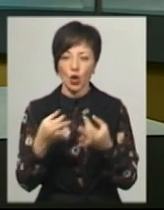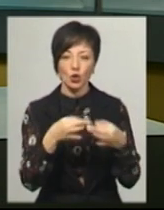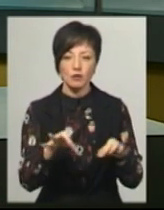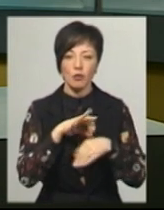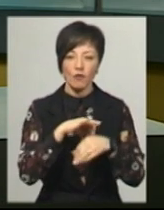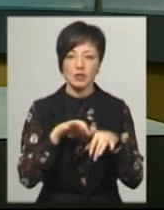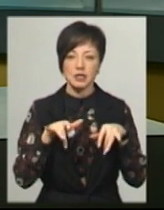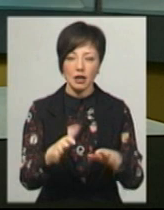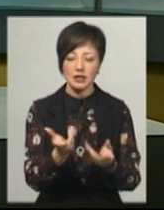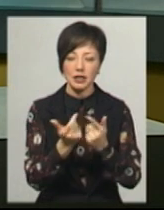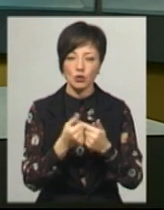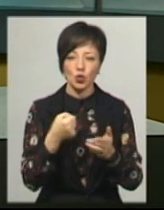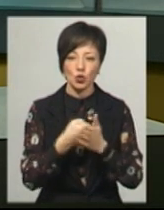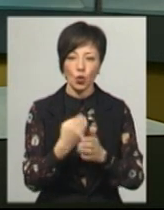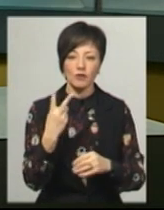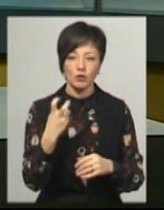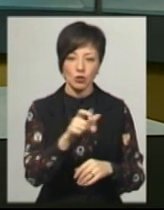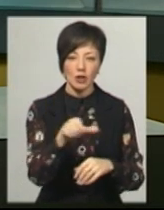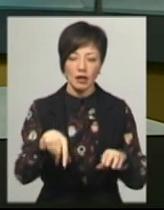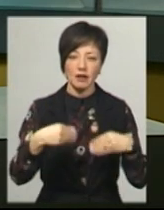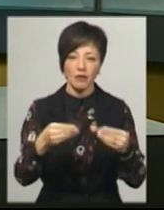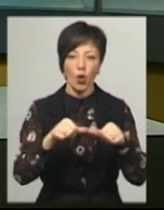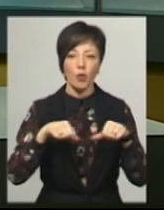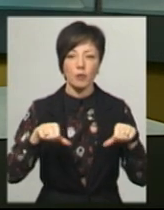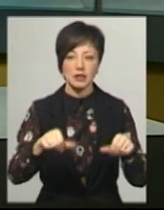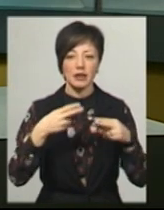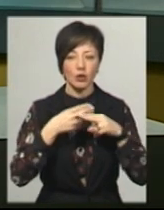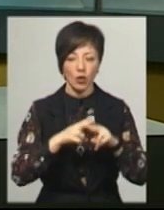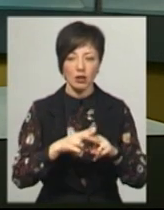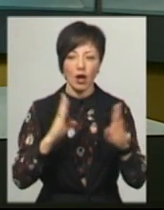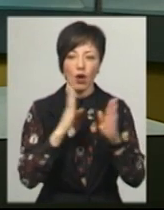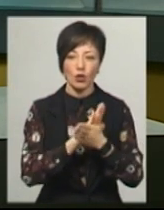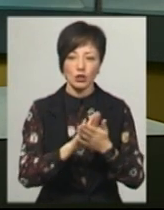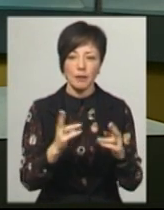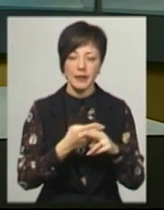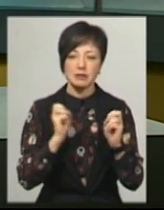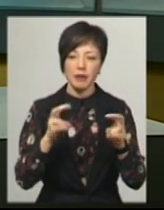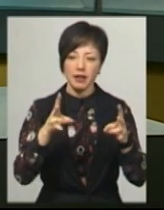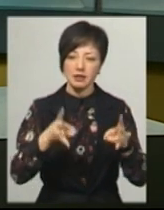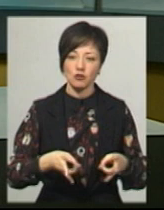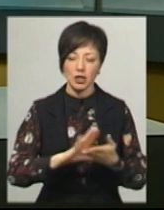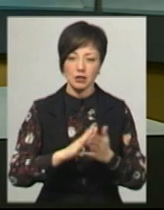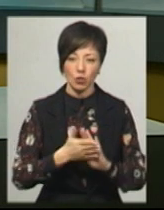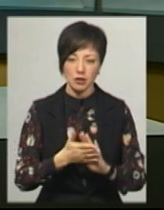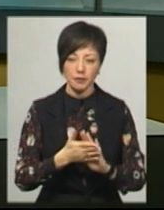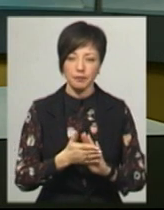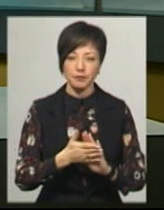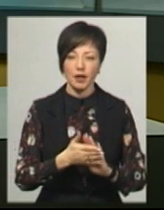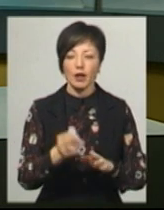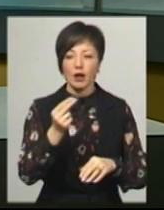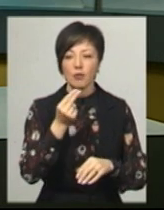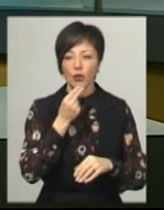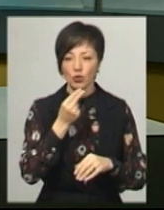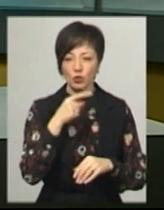проводити заходи із кількістю людей до 200 надаватиме комісія із техногено-екологічної безпеки та надзвичайних ситуацій. Продуктами,